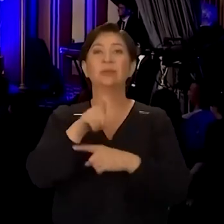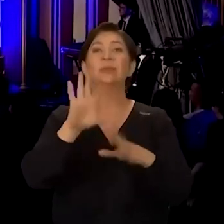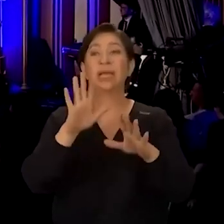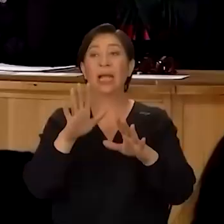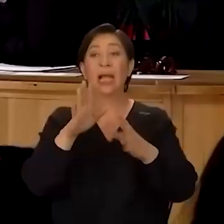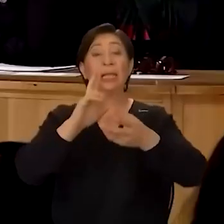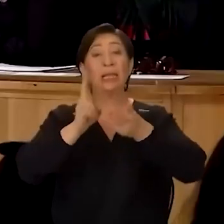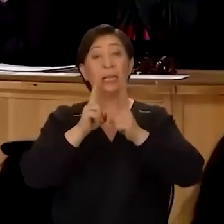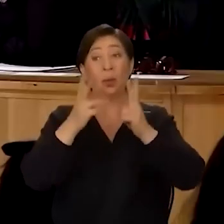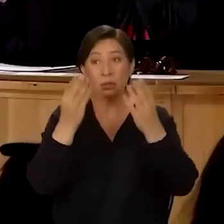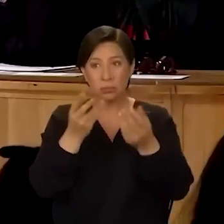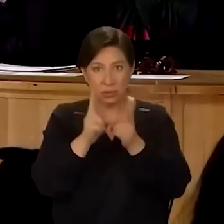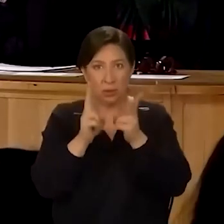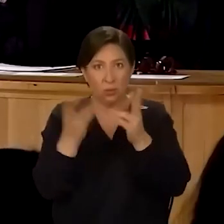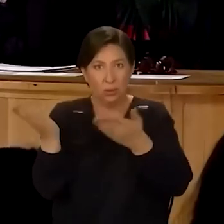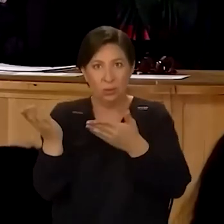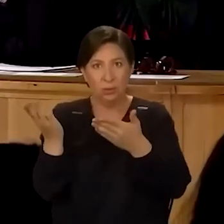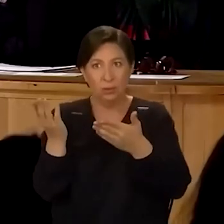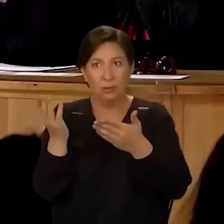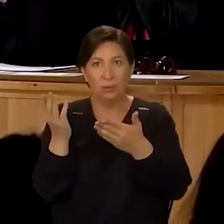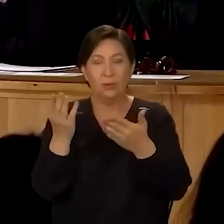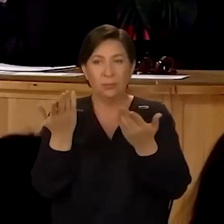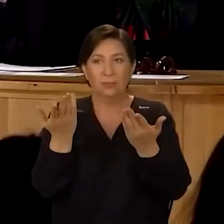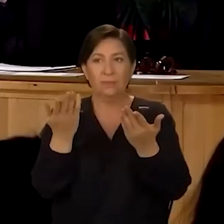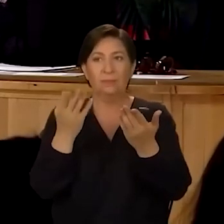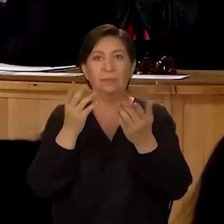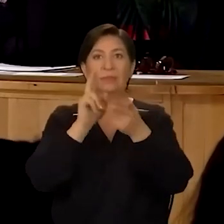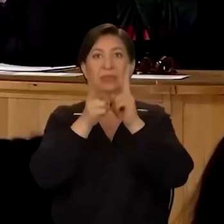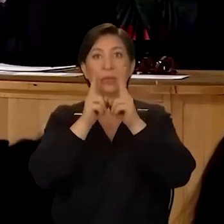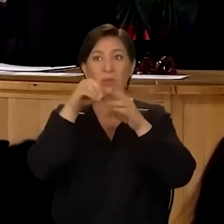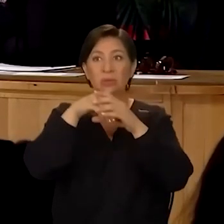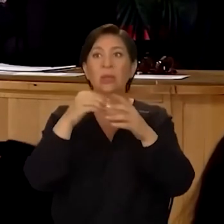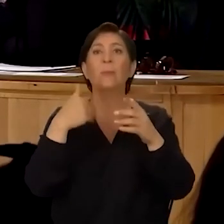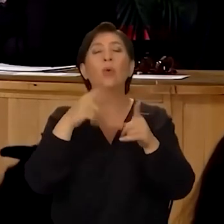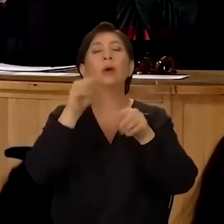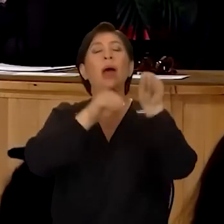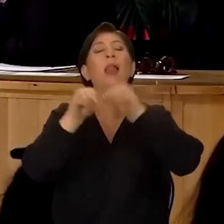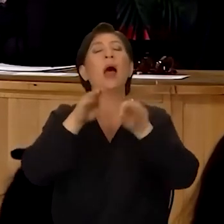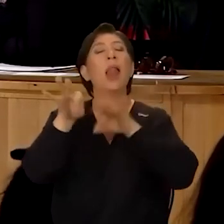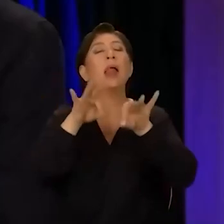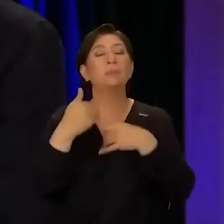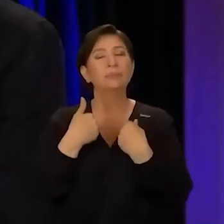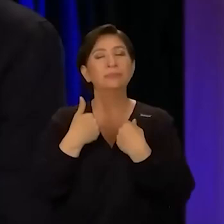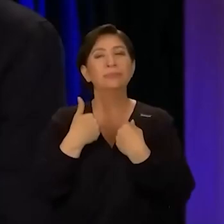Kabare olsa. Kabare orası işte. Hayır, kabare de sahne alıyor olsam. Ben onu öyle formatlarım.